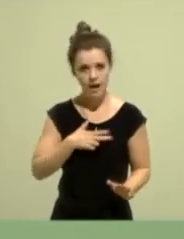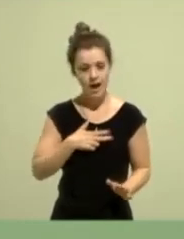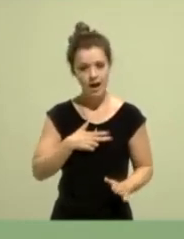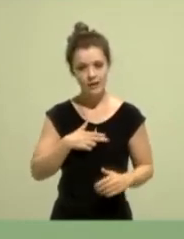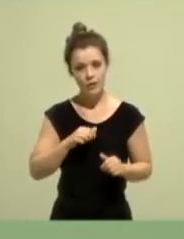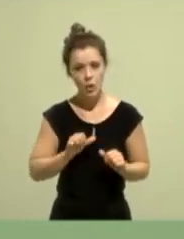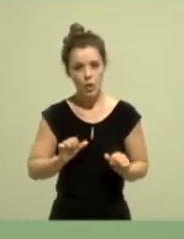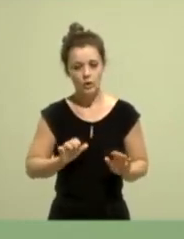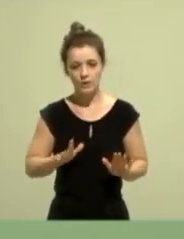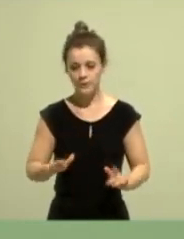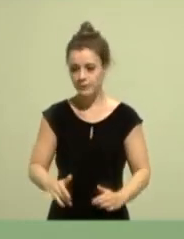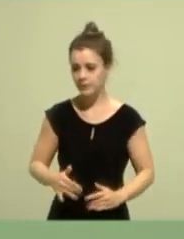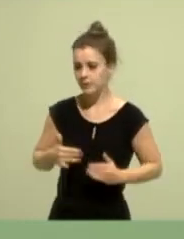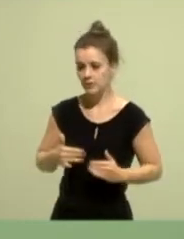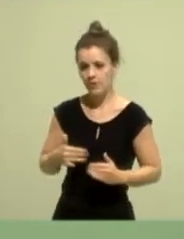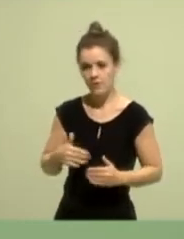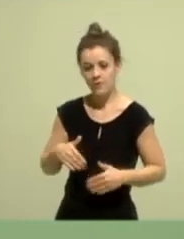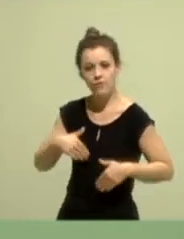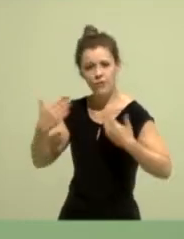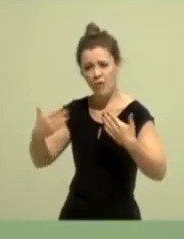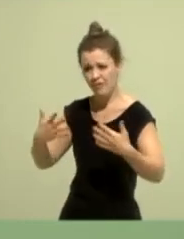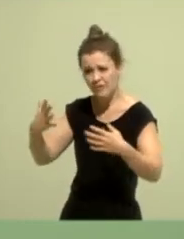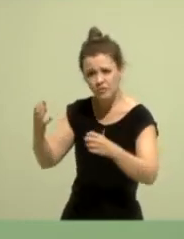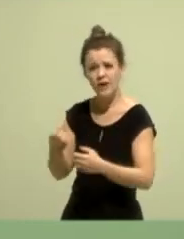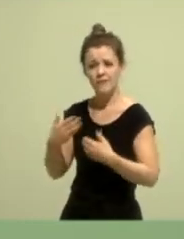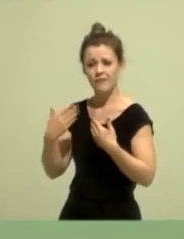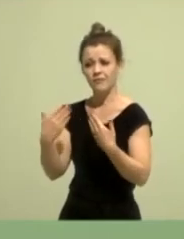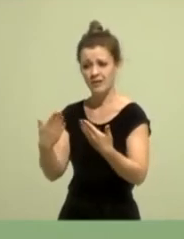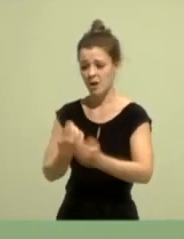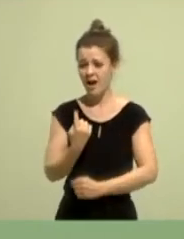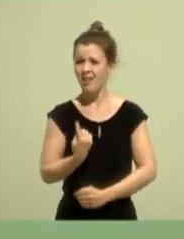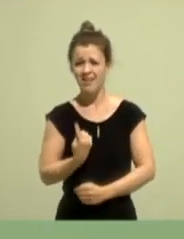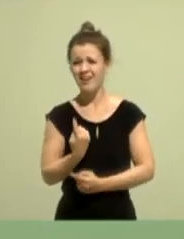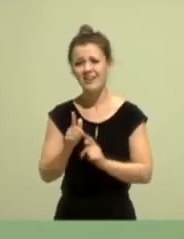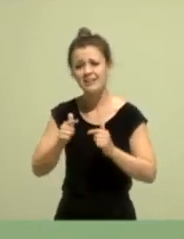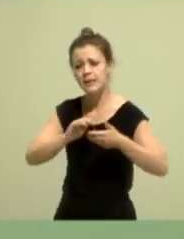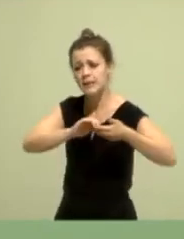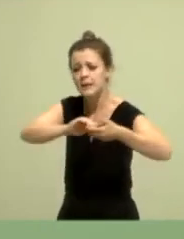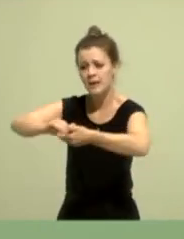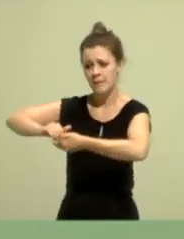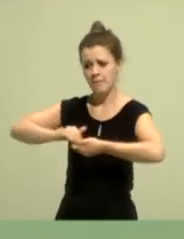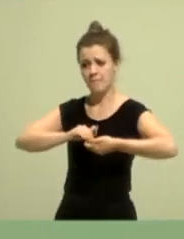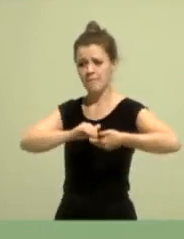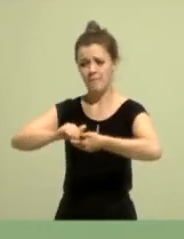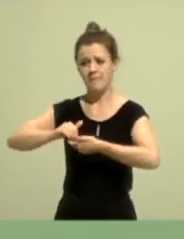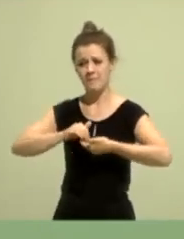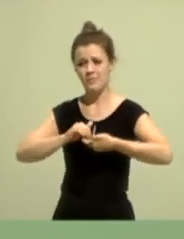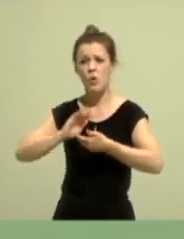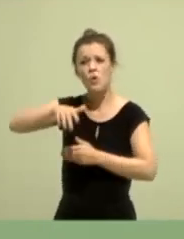Teamleistung das geschafft haben, uns mit mehr als 50 Prozent plus im Zuwachs der